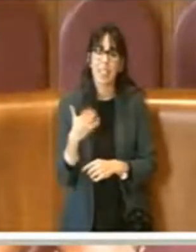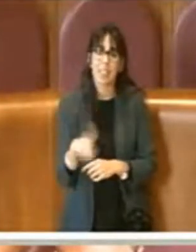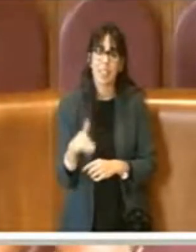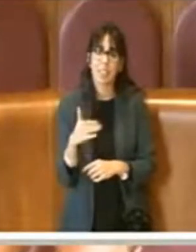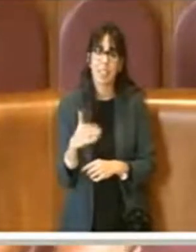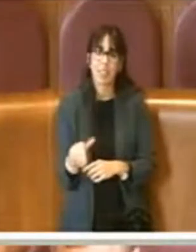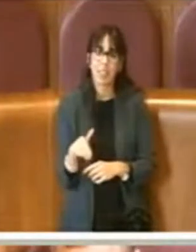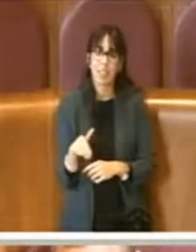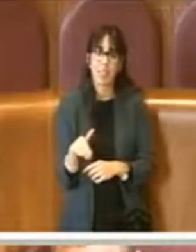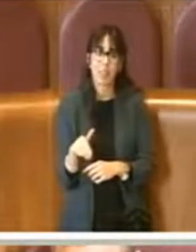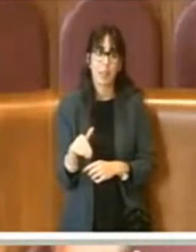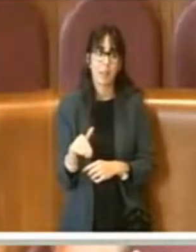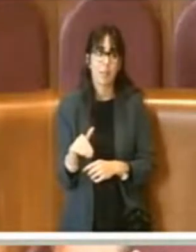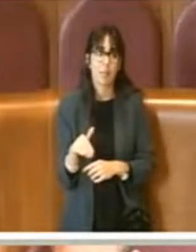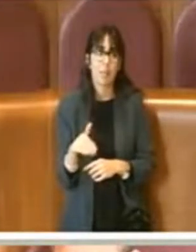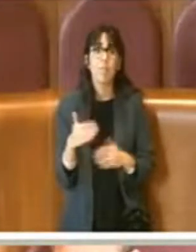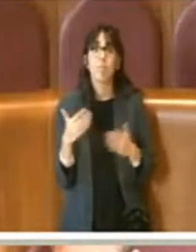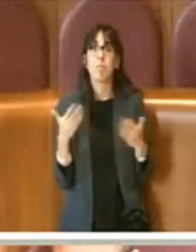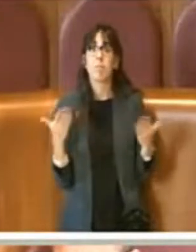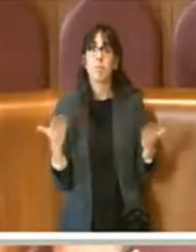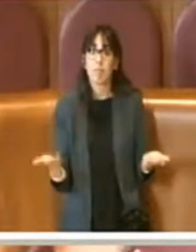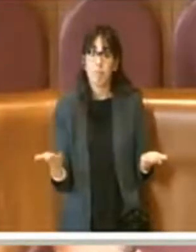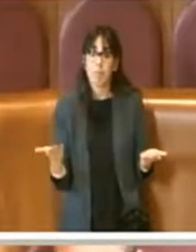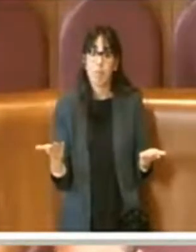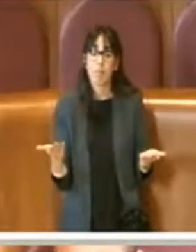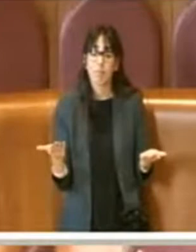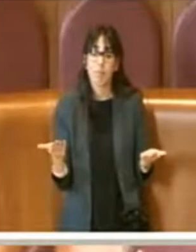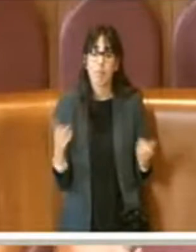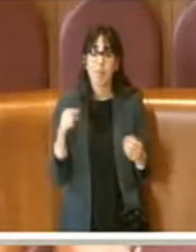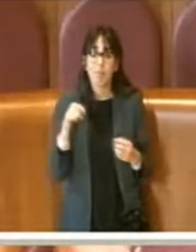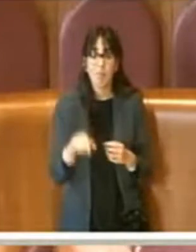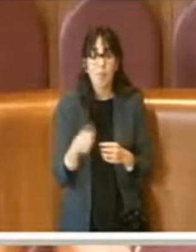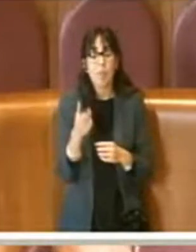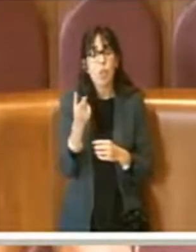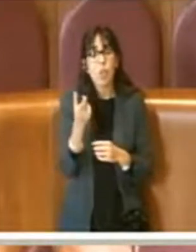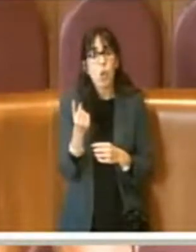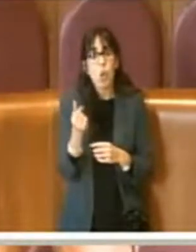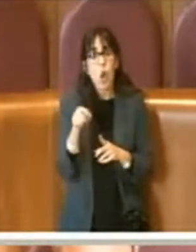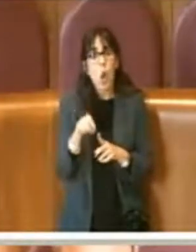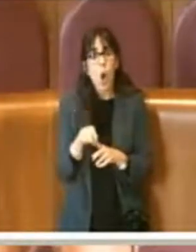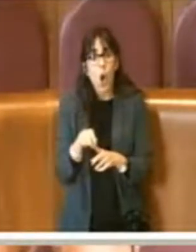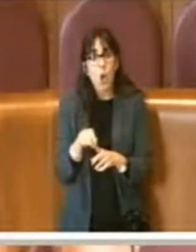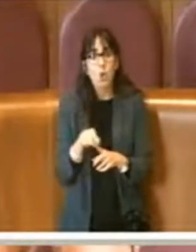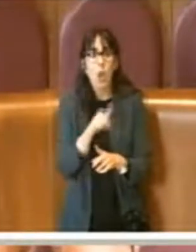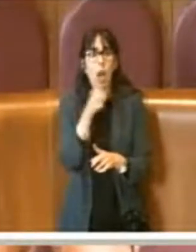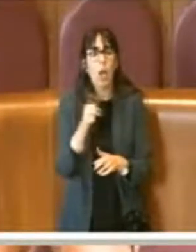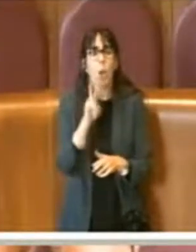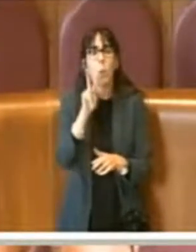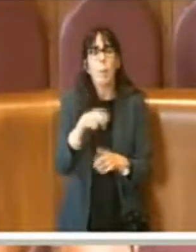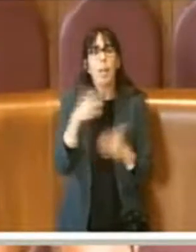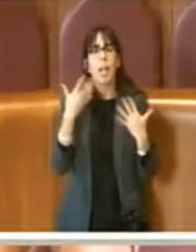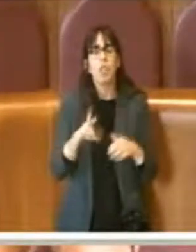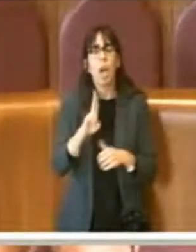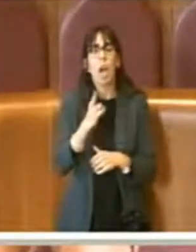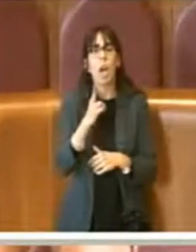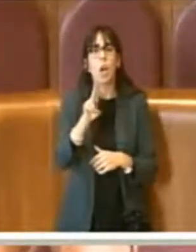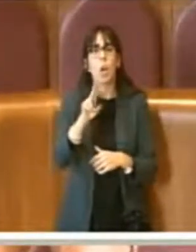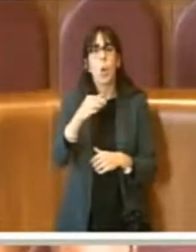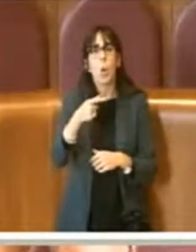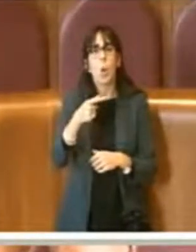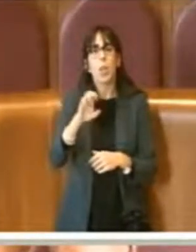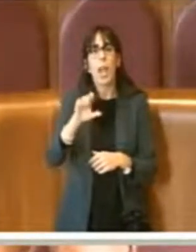e quindi il costo che poi, nella 2000, Rutelli aveva pensato di